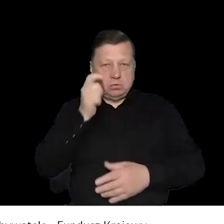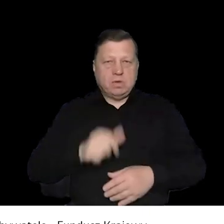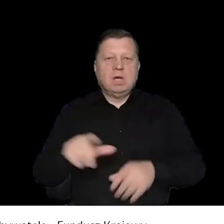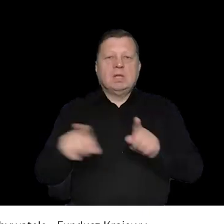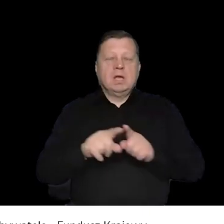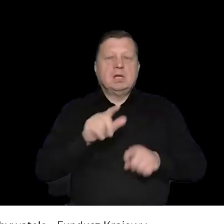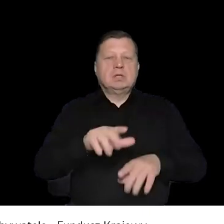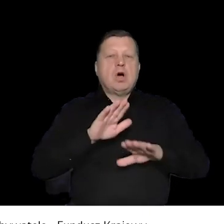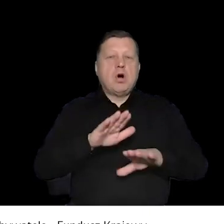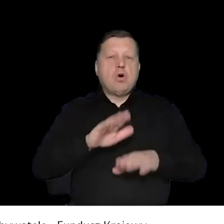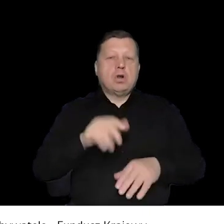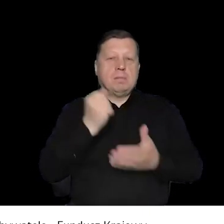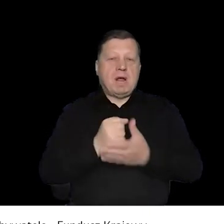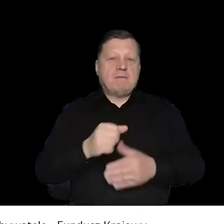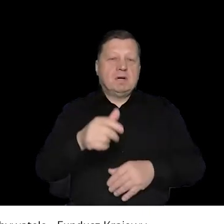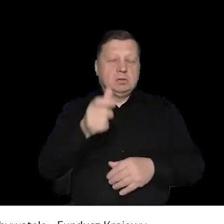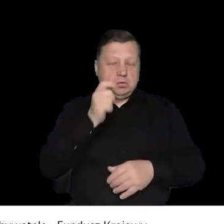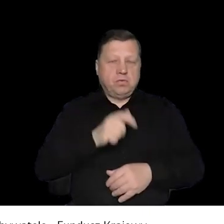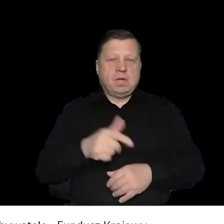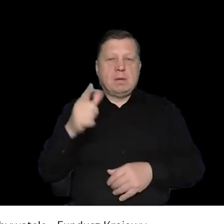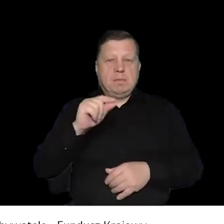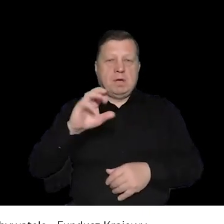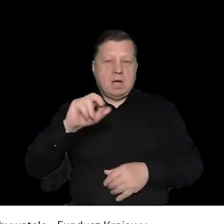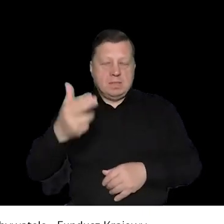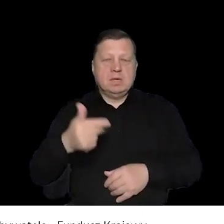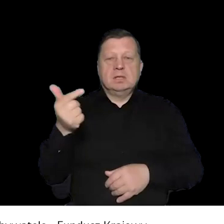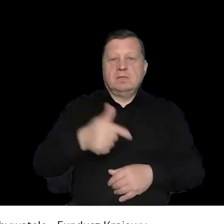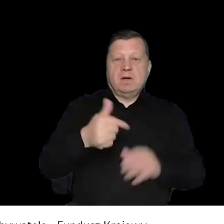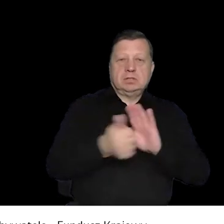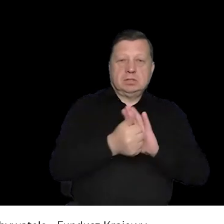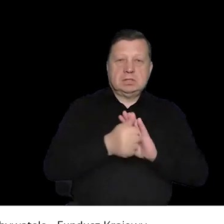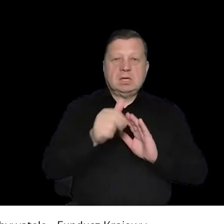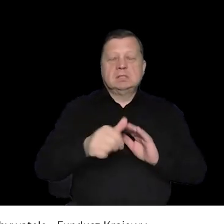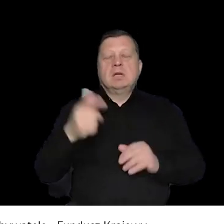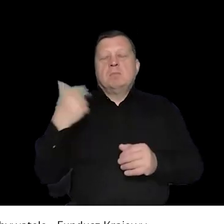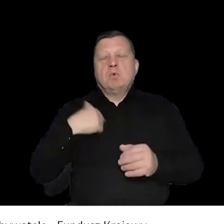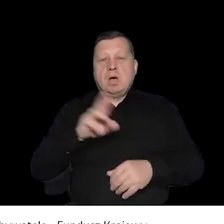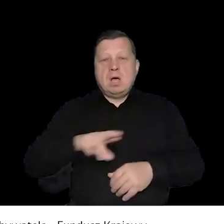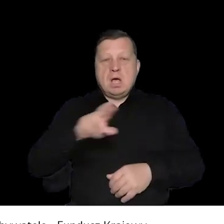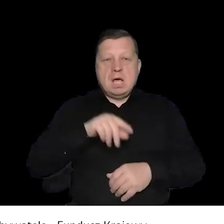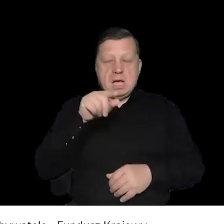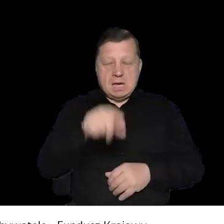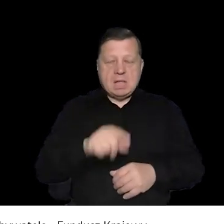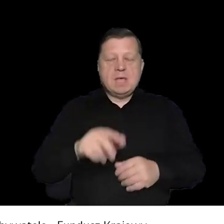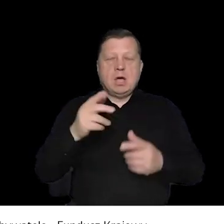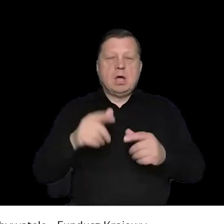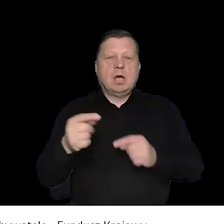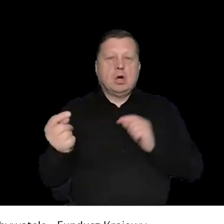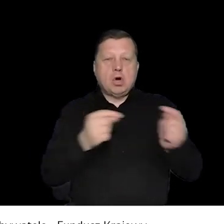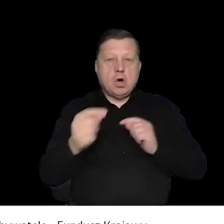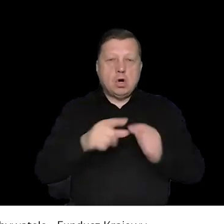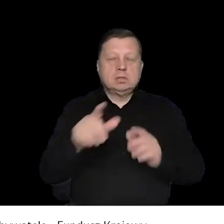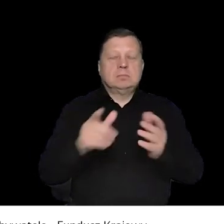spoczynku, absolwent Helsińskiej Szkoły Praw Człowieka oraz kierunku Ochrona Praw Człowieka Pan. W latach